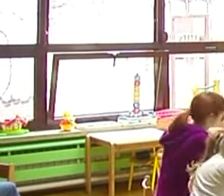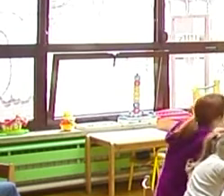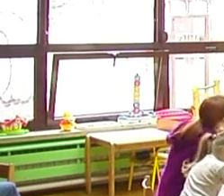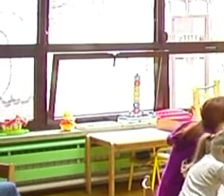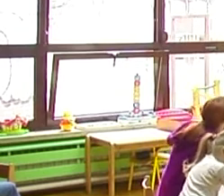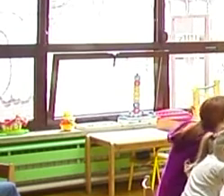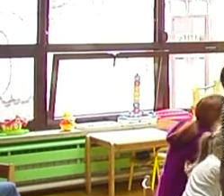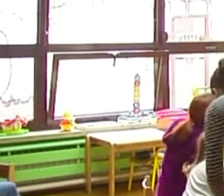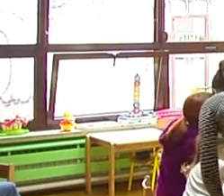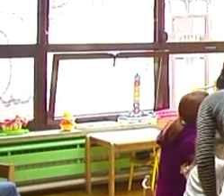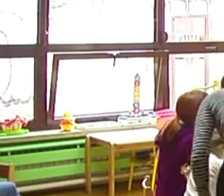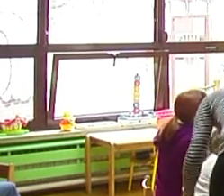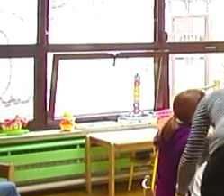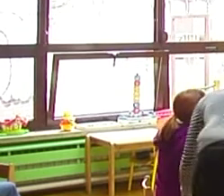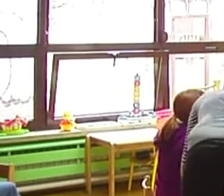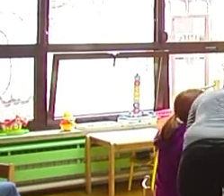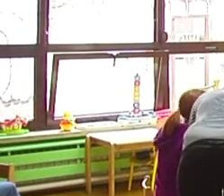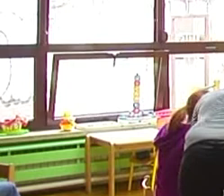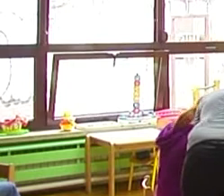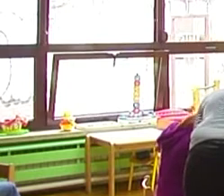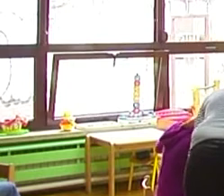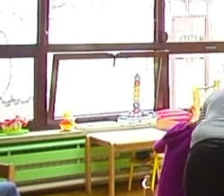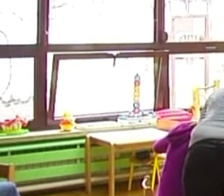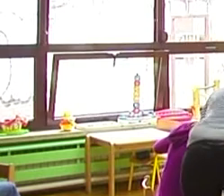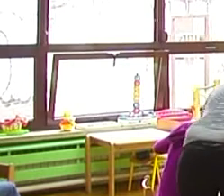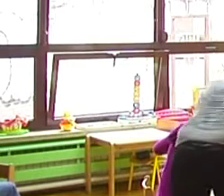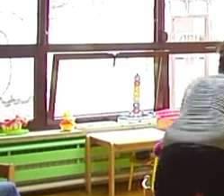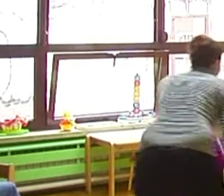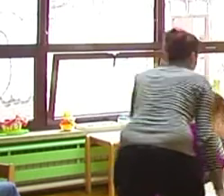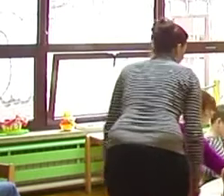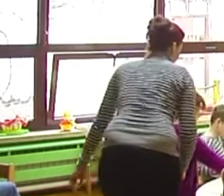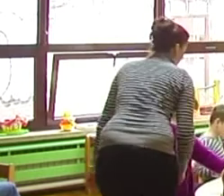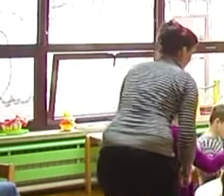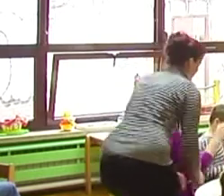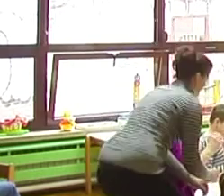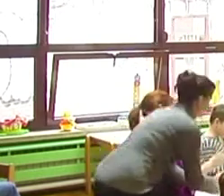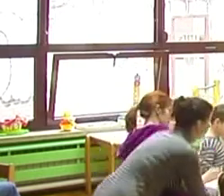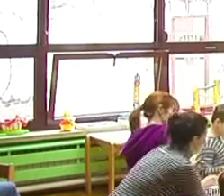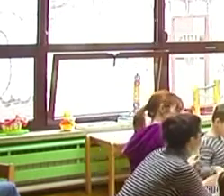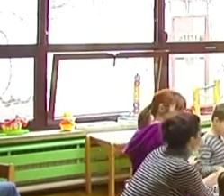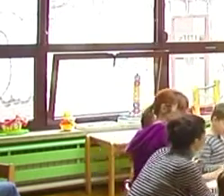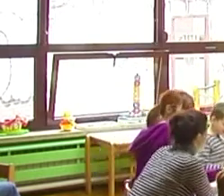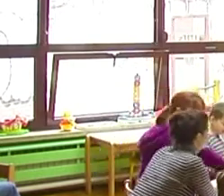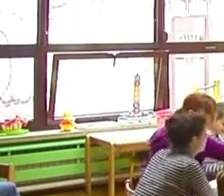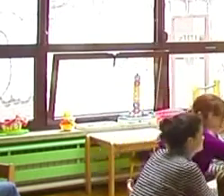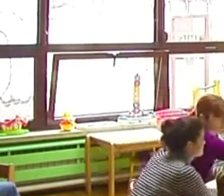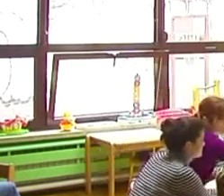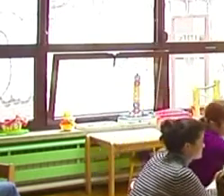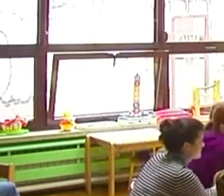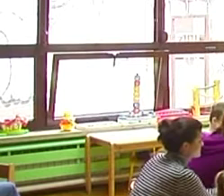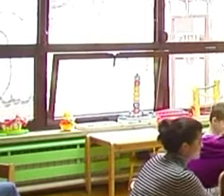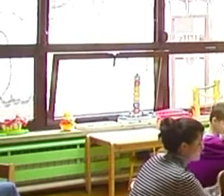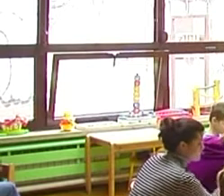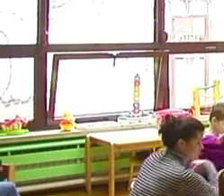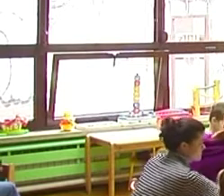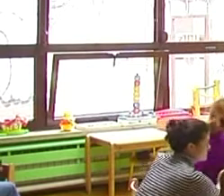pokazao se idealan za njegov dalji razvoj i njegov napredak u kojem vidimo zaista ali kako je otišao i